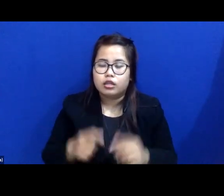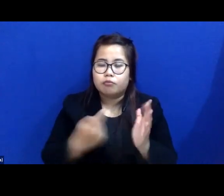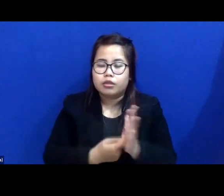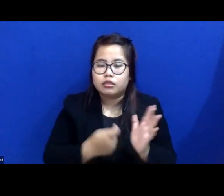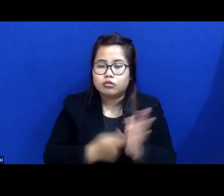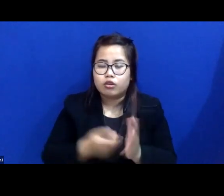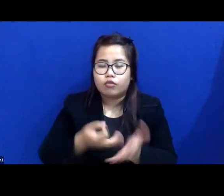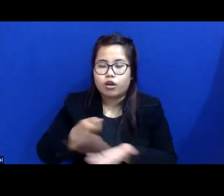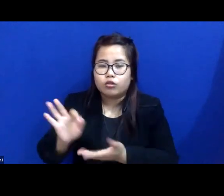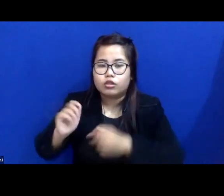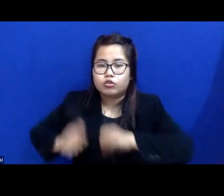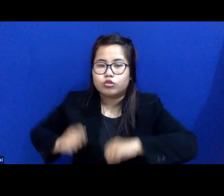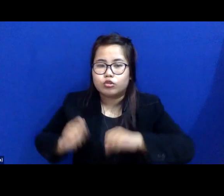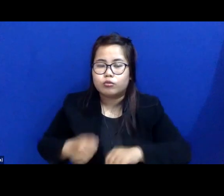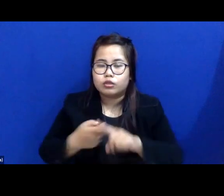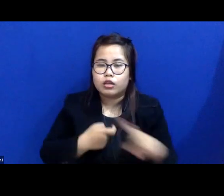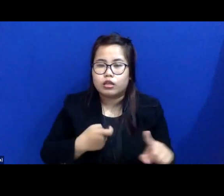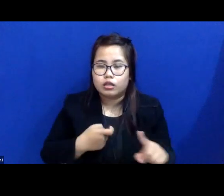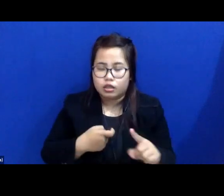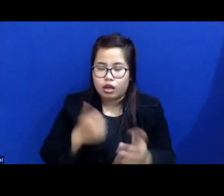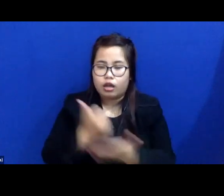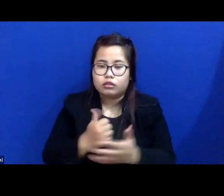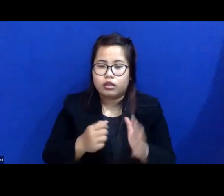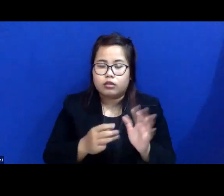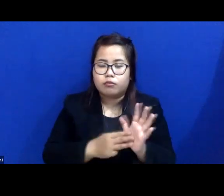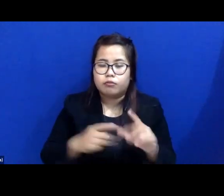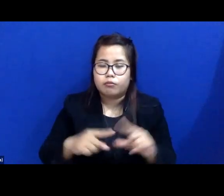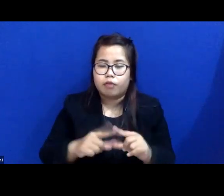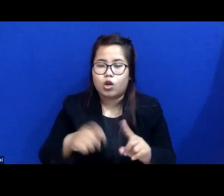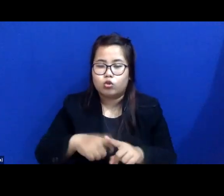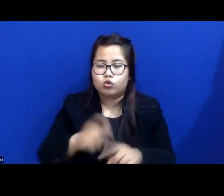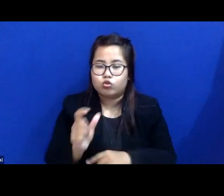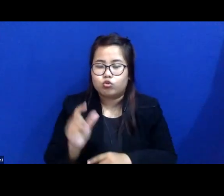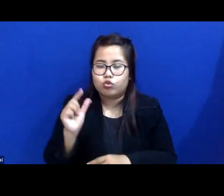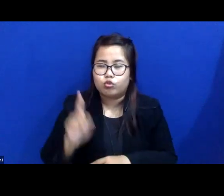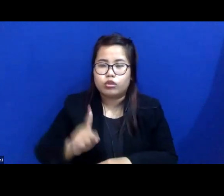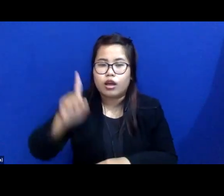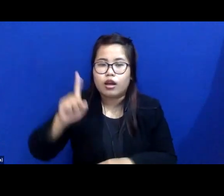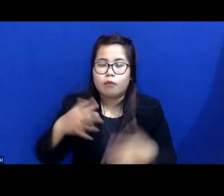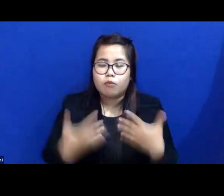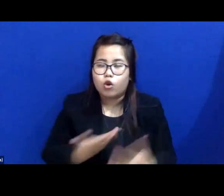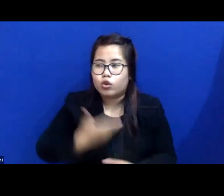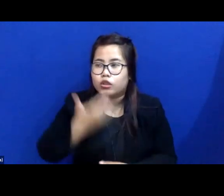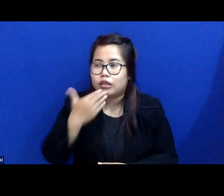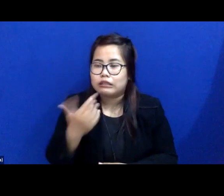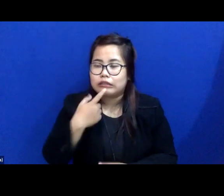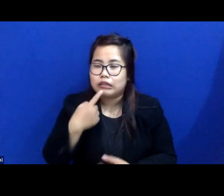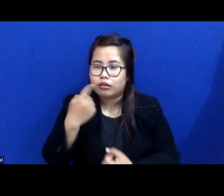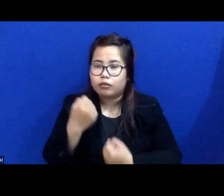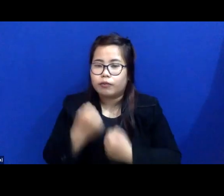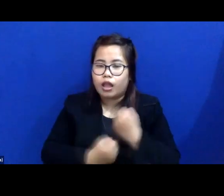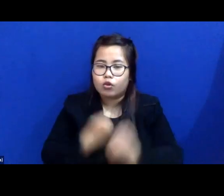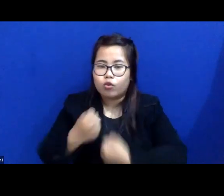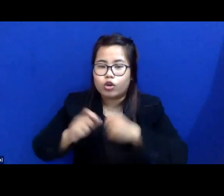asal dari Morotai, Provinsi Maluku Utara. Izin bertanya tentang bantuan hukum berbasis digital,